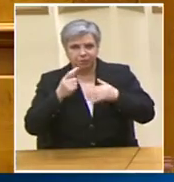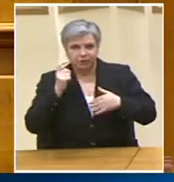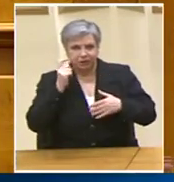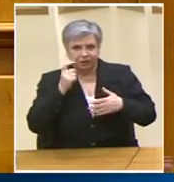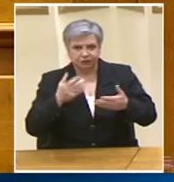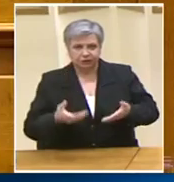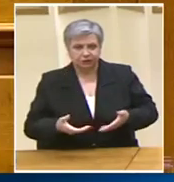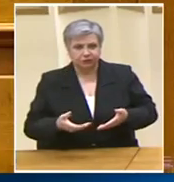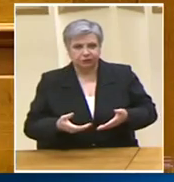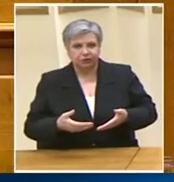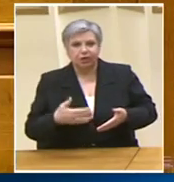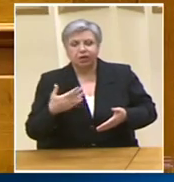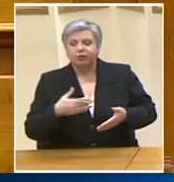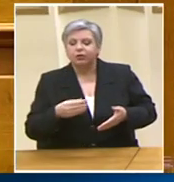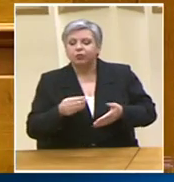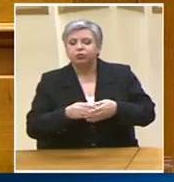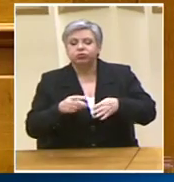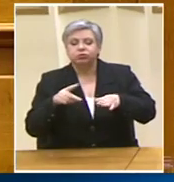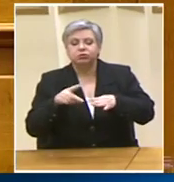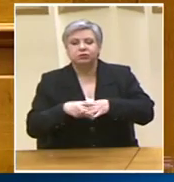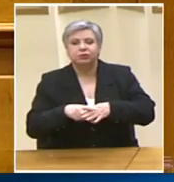Ιδρύματος Μητσατάκη Αυτή είναι η αλήθεια